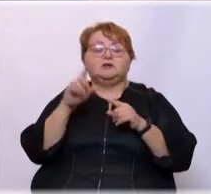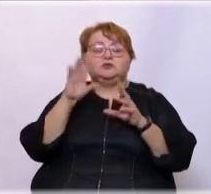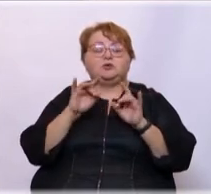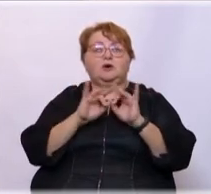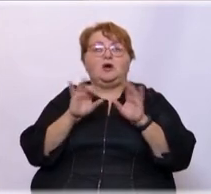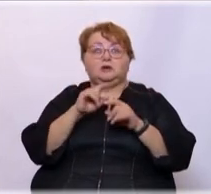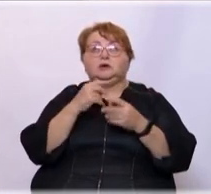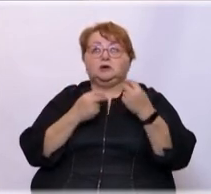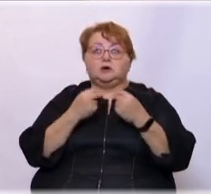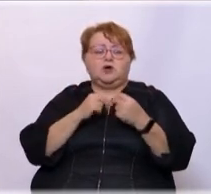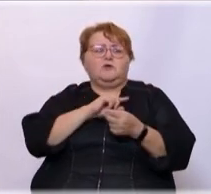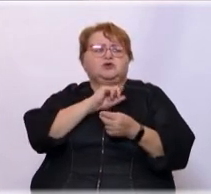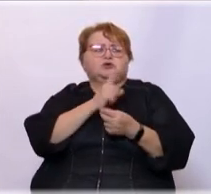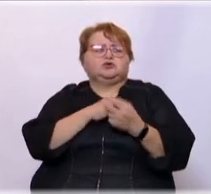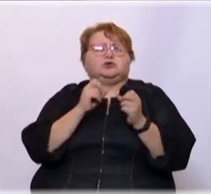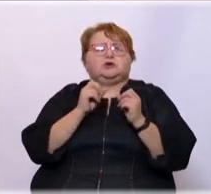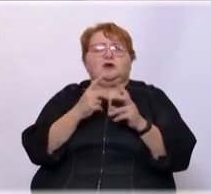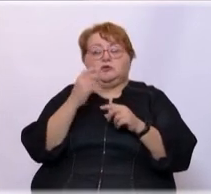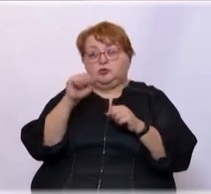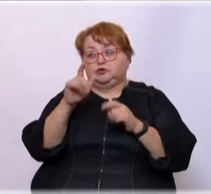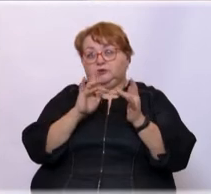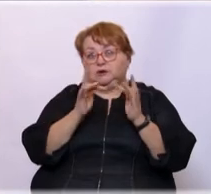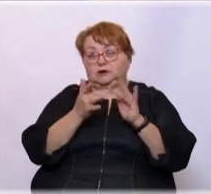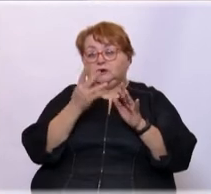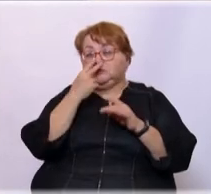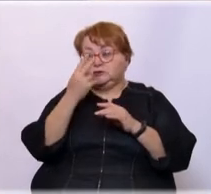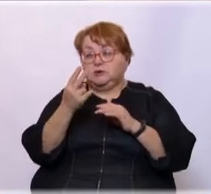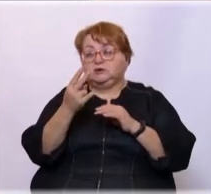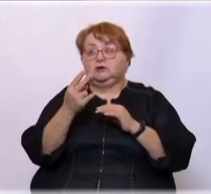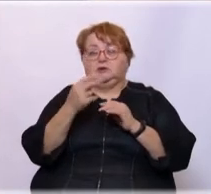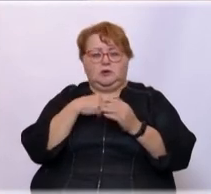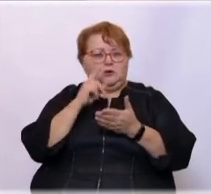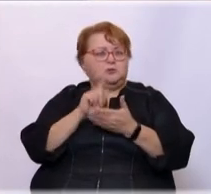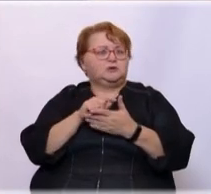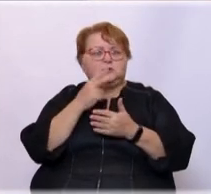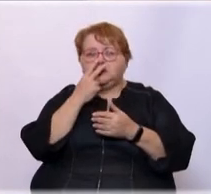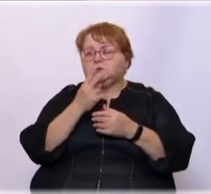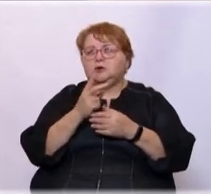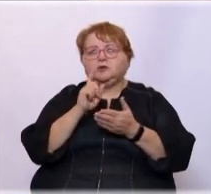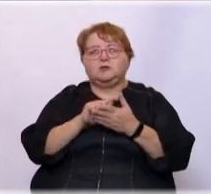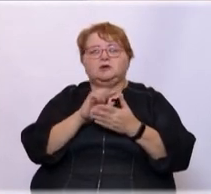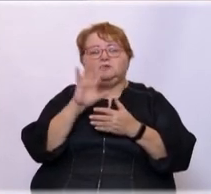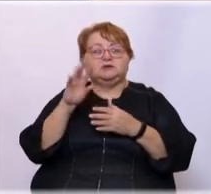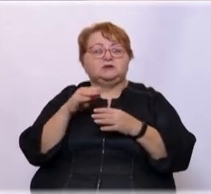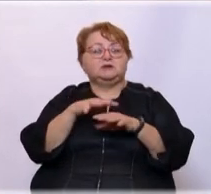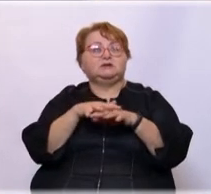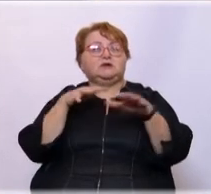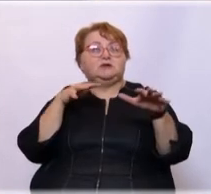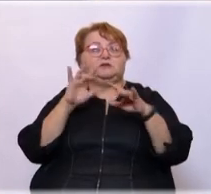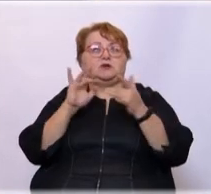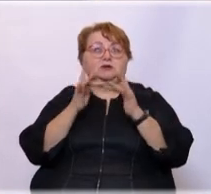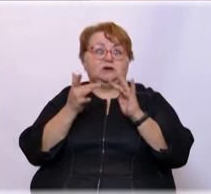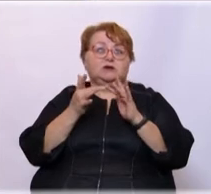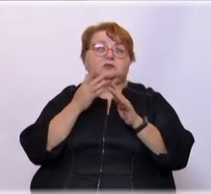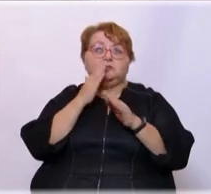пояснять. Они играют. Чисто физически интересно, как А можете в интернет войти, посмотреть. Хорошо, обязательно, да. Там, видимо, много интересов. зрители, которые, да, они могут в интернет